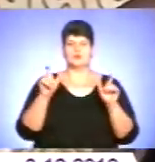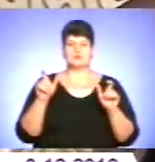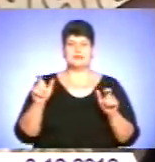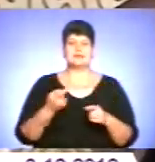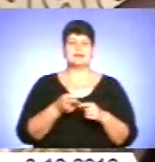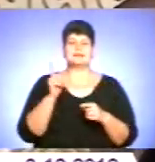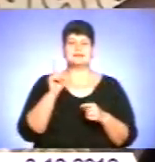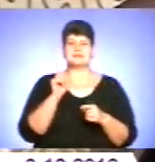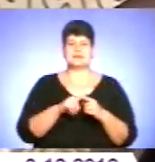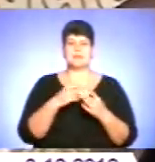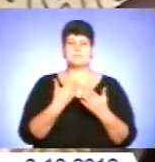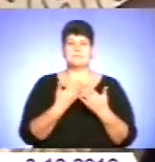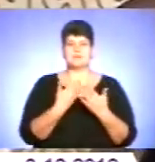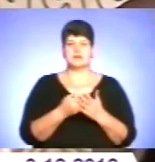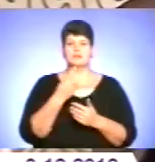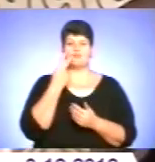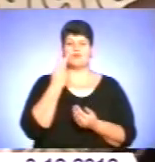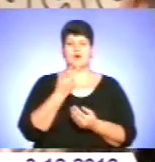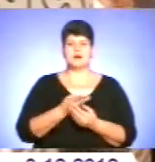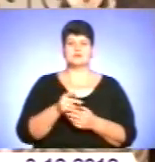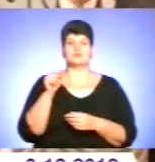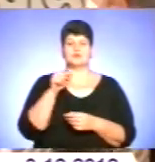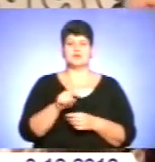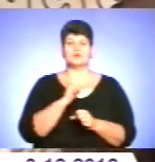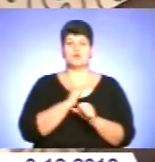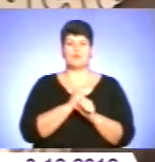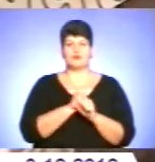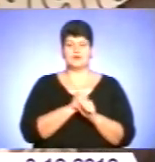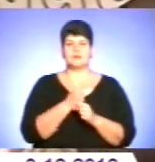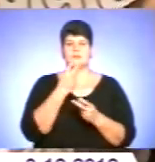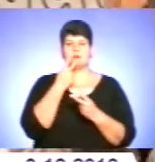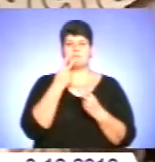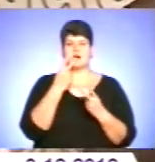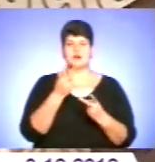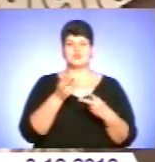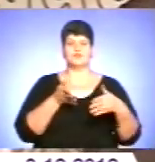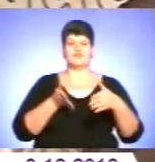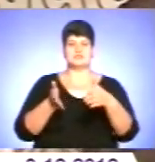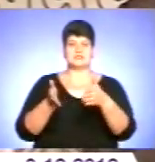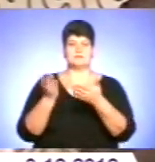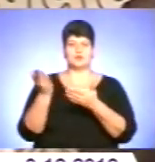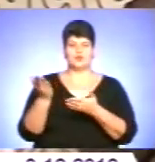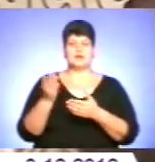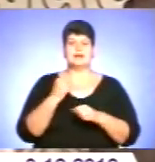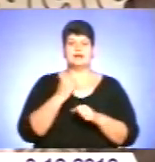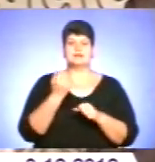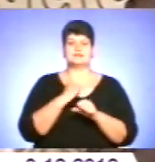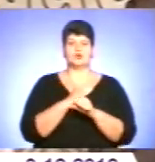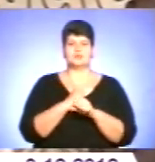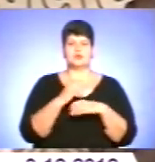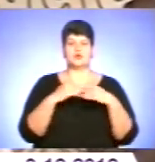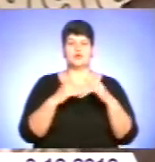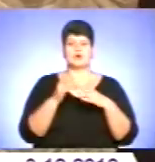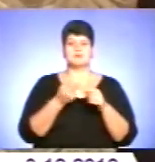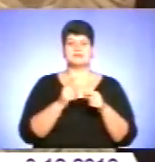саме цей приклад показує про ті роботи, які ми бачимо в вестибюдні, які зроблені саме руками цих